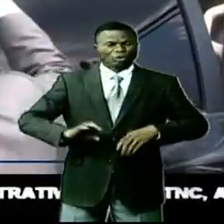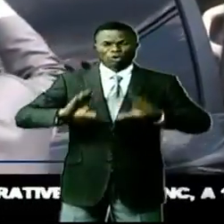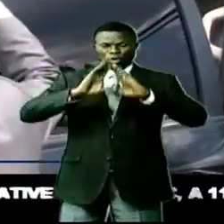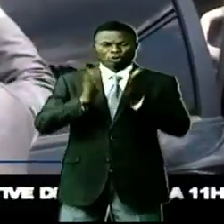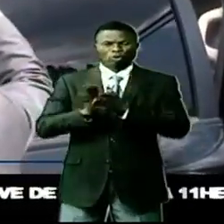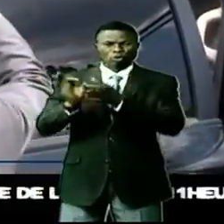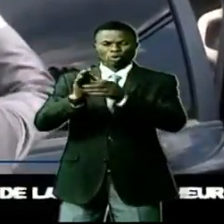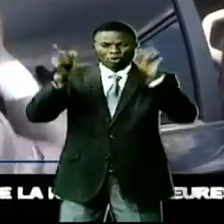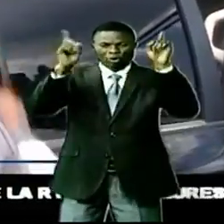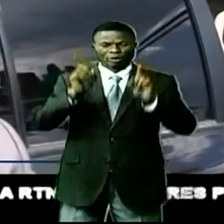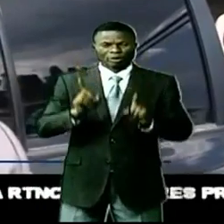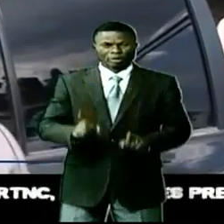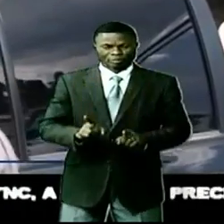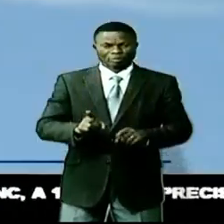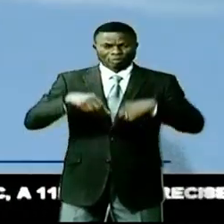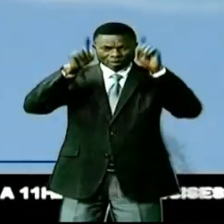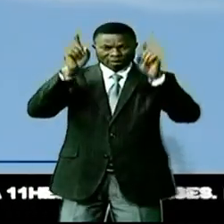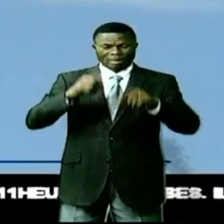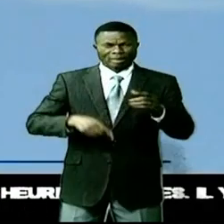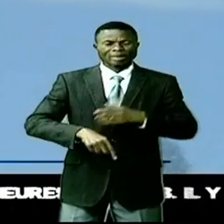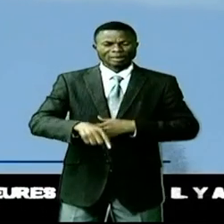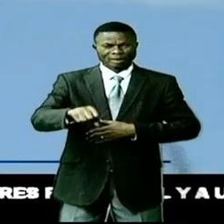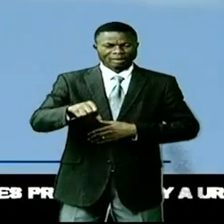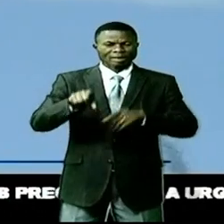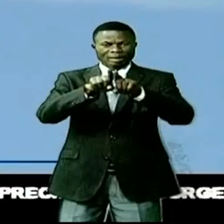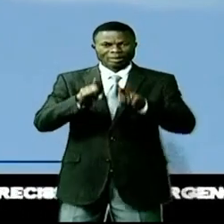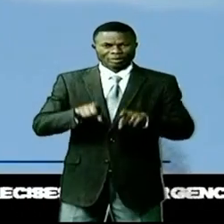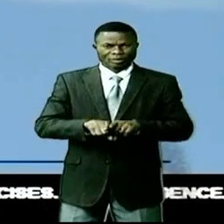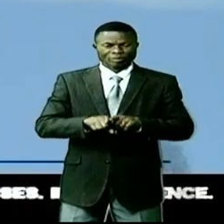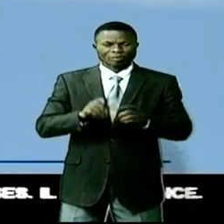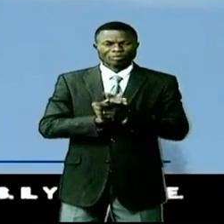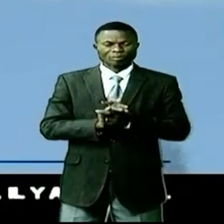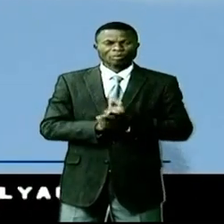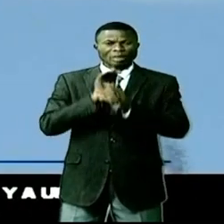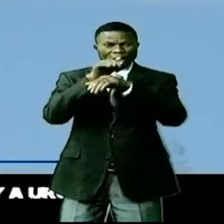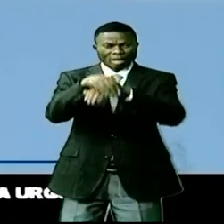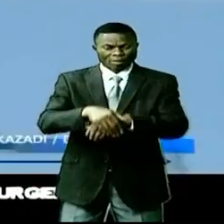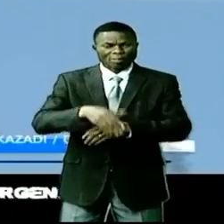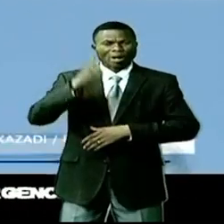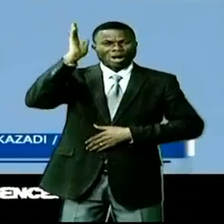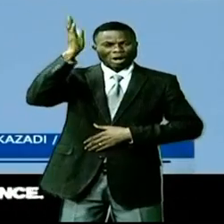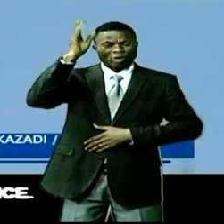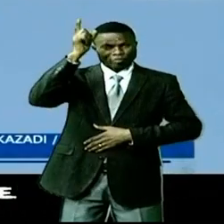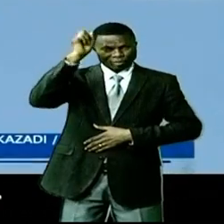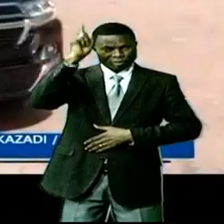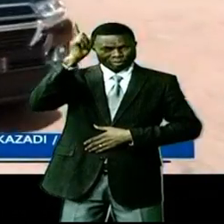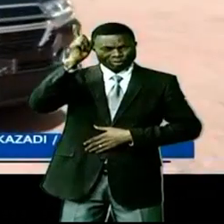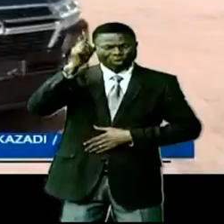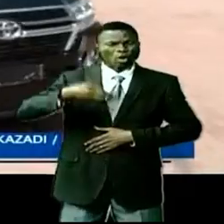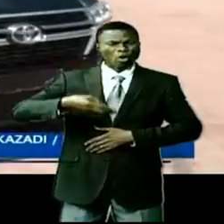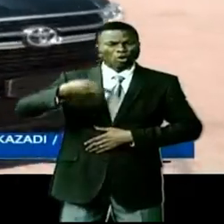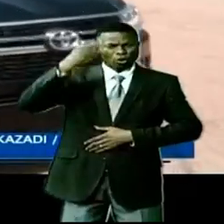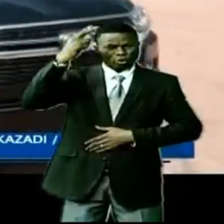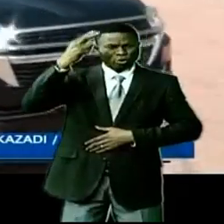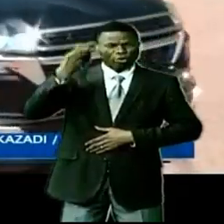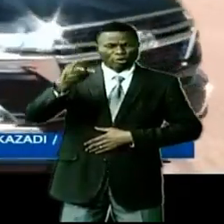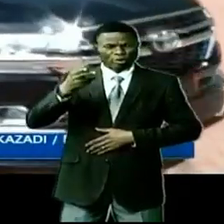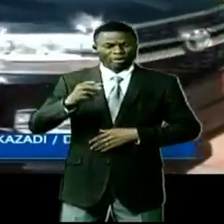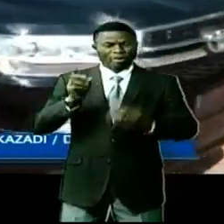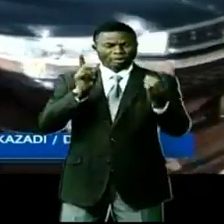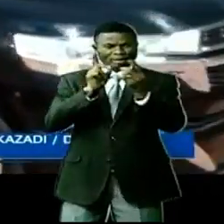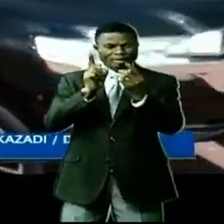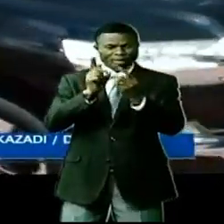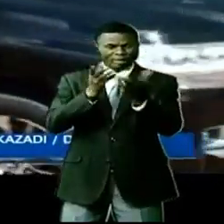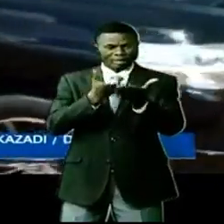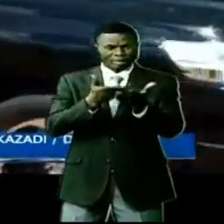-Tchulombo, président de la République démocratique du Congo, prendront part à cette première conférence de haut niveau. Un tête-à-tête